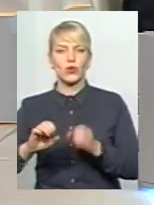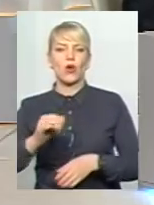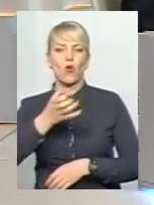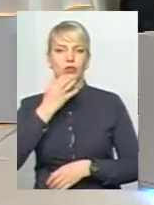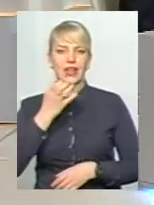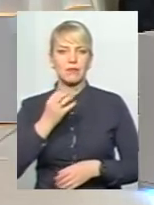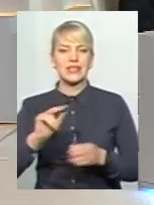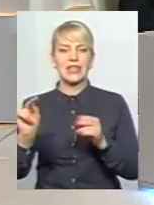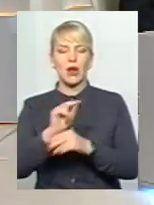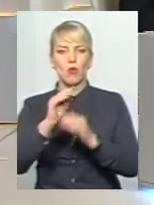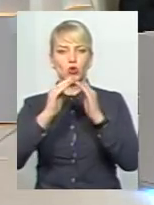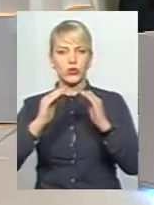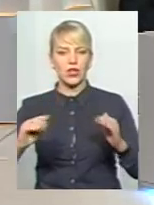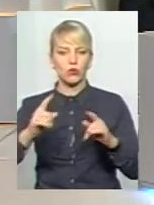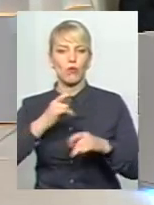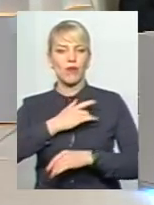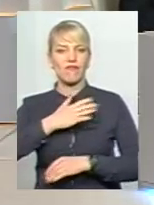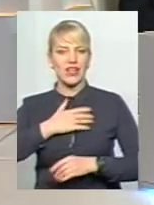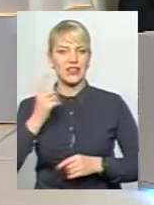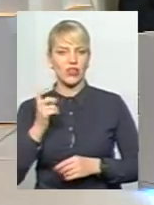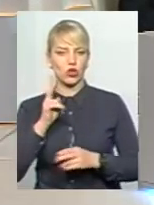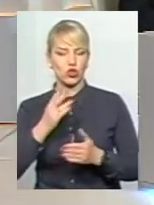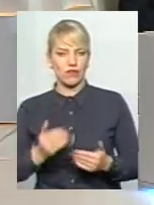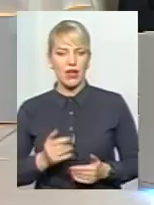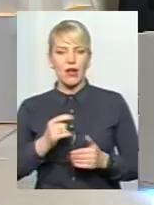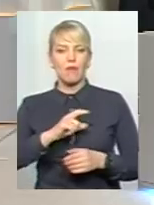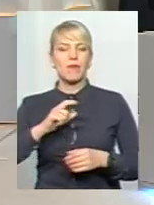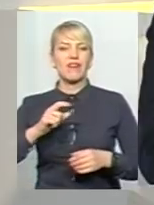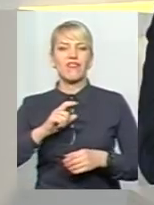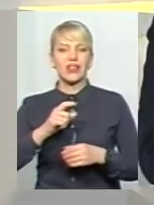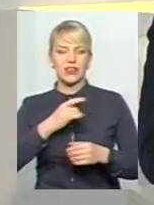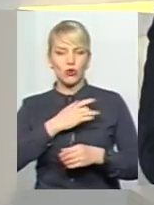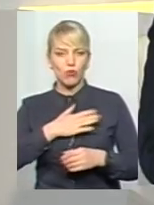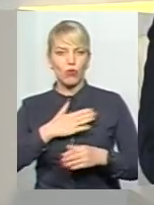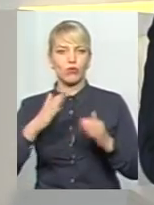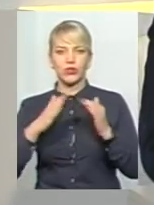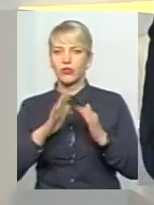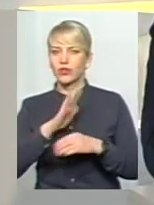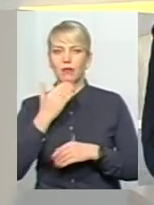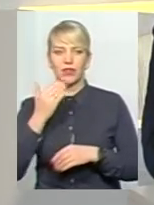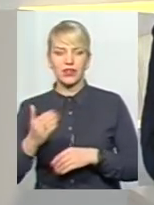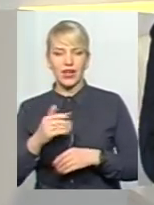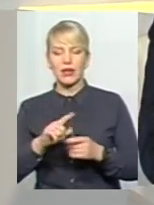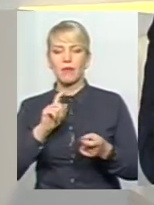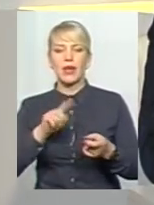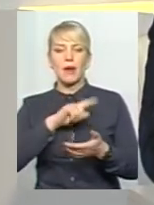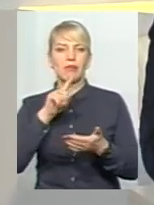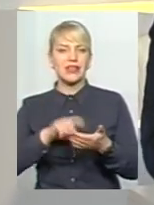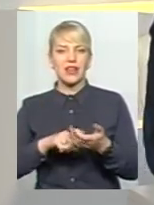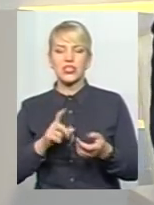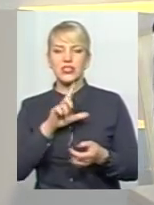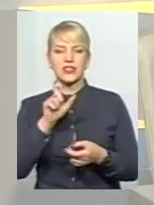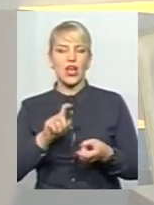ремонтом даху. Тому що приватний власник, який живе в приватному будинку, не задає питань, пов'язаних з комунікаціями, з необхідністю